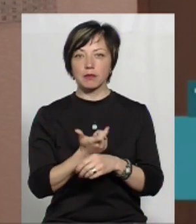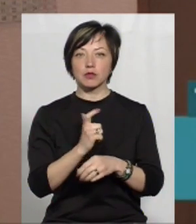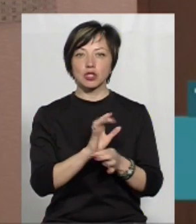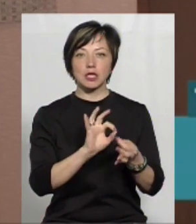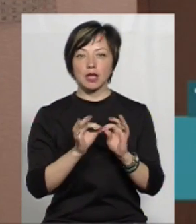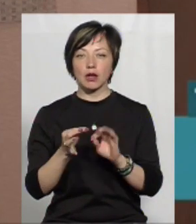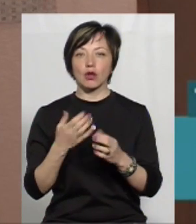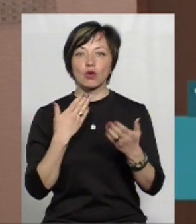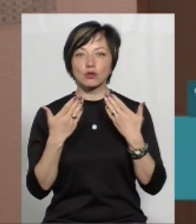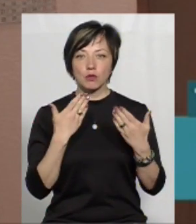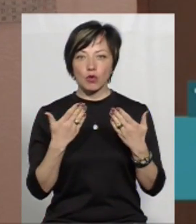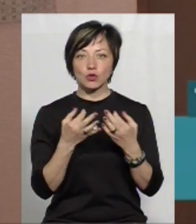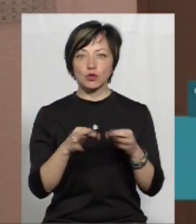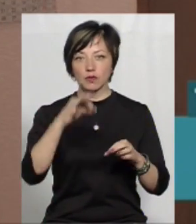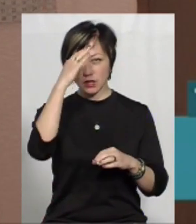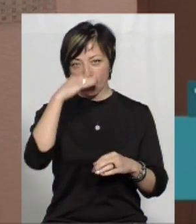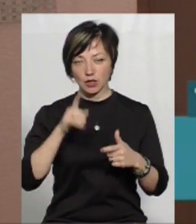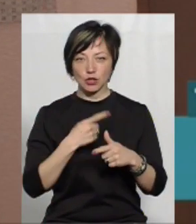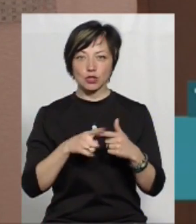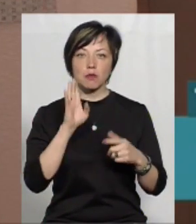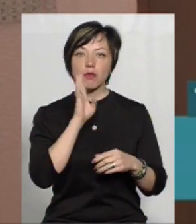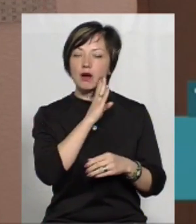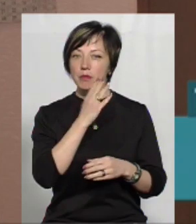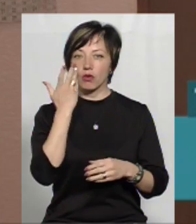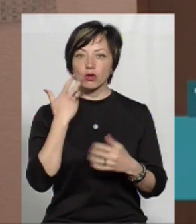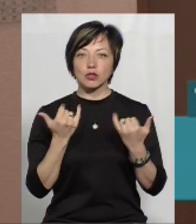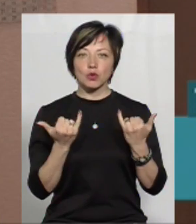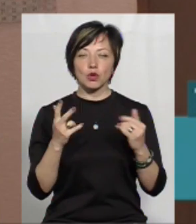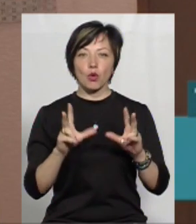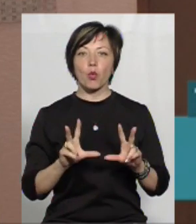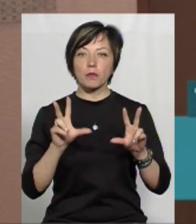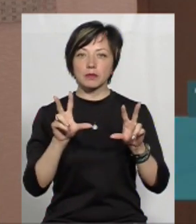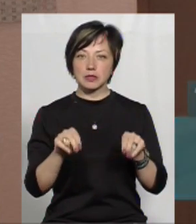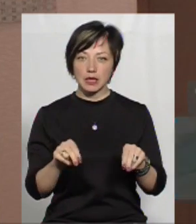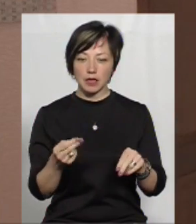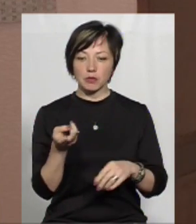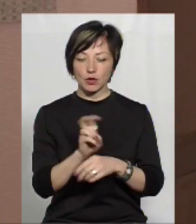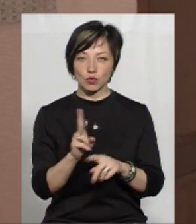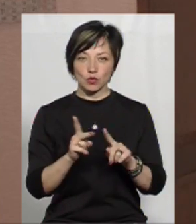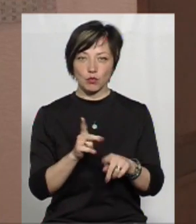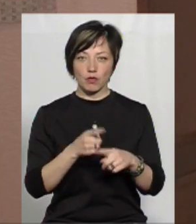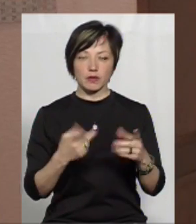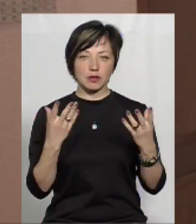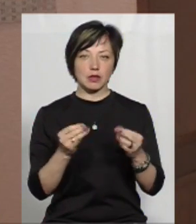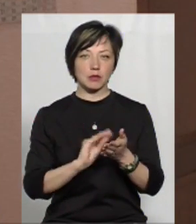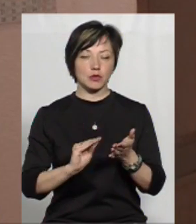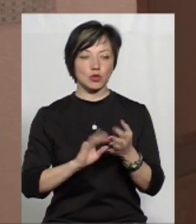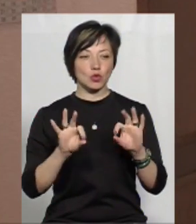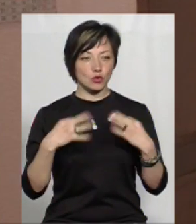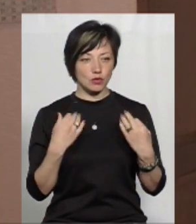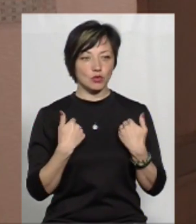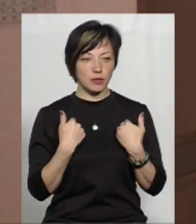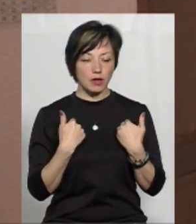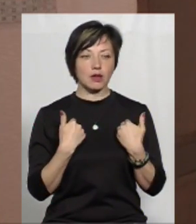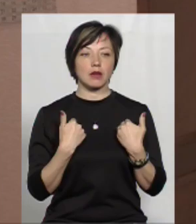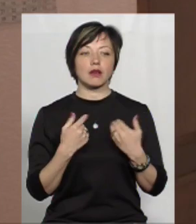дозволу тата чи мами, коли вони сьогодні обіцяли, що прийдуть другі половинні дня, напишуть дозвіл, що дозволяють, щоб я